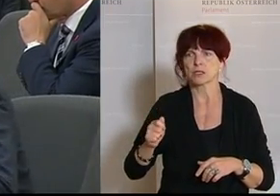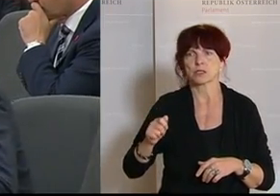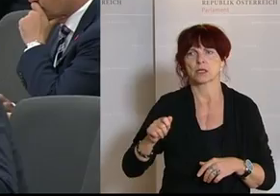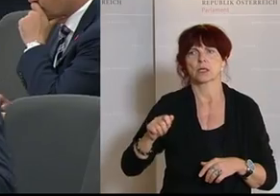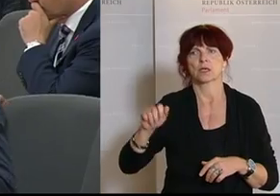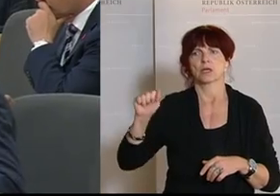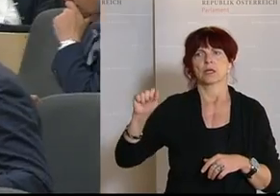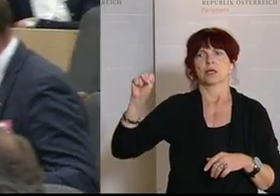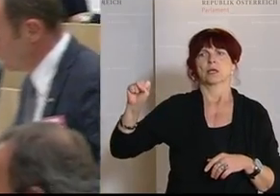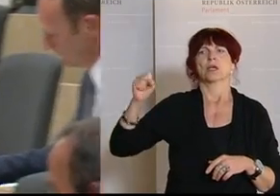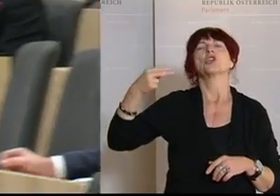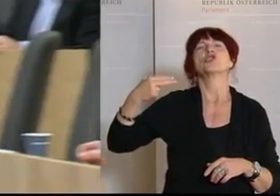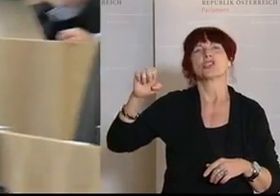von den Grünen.